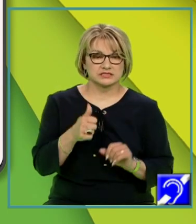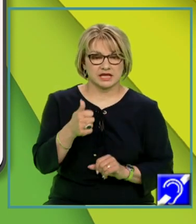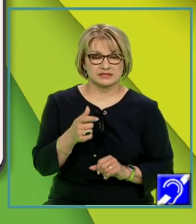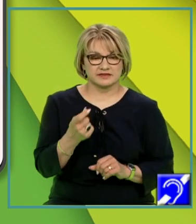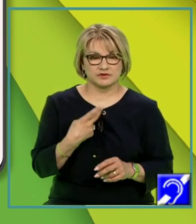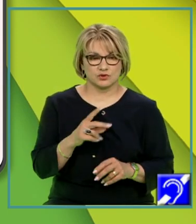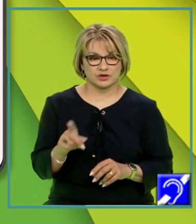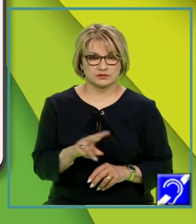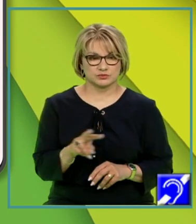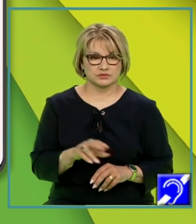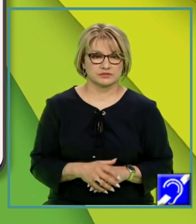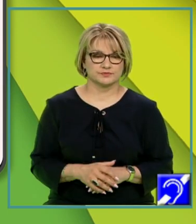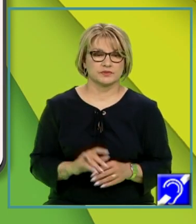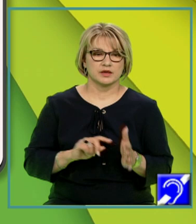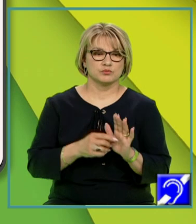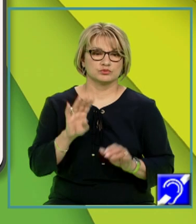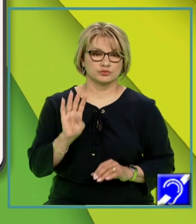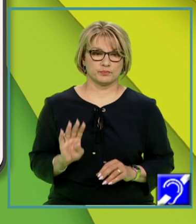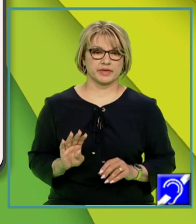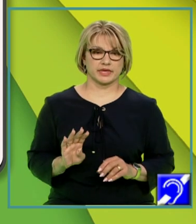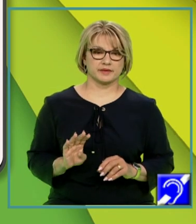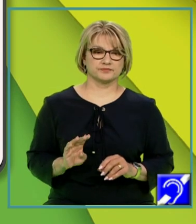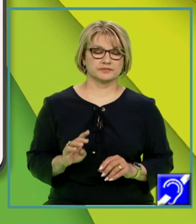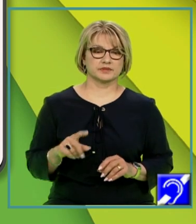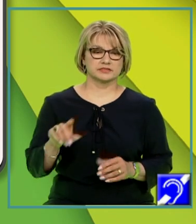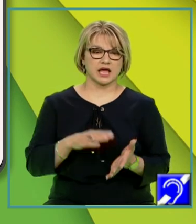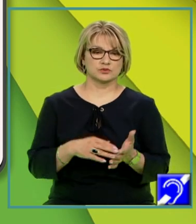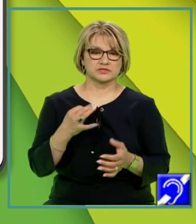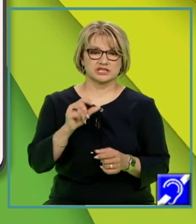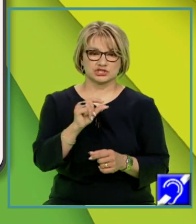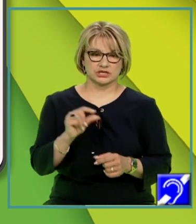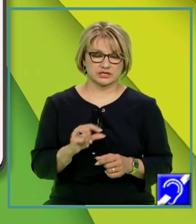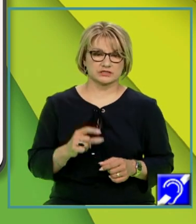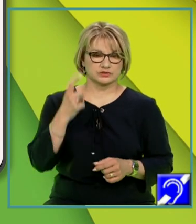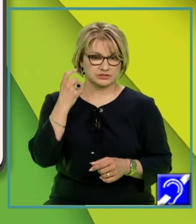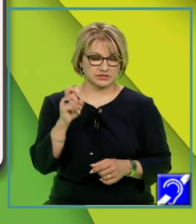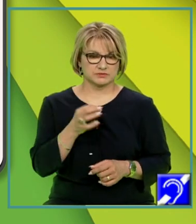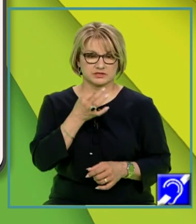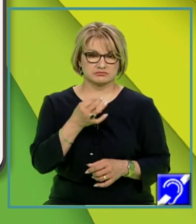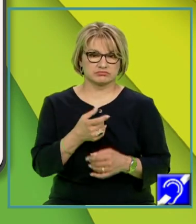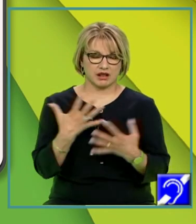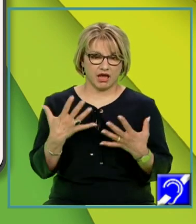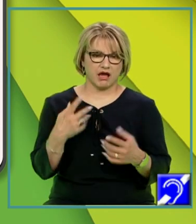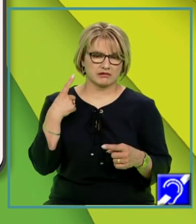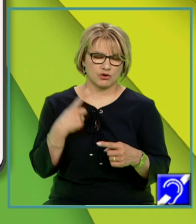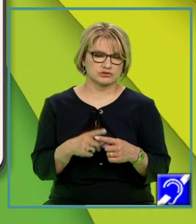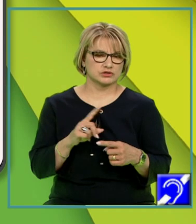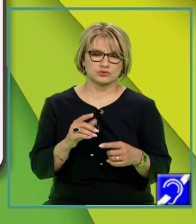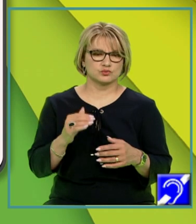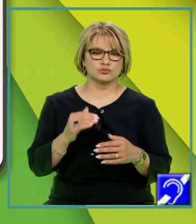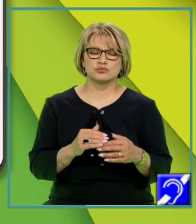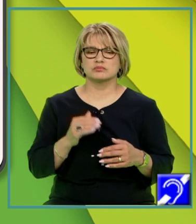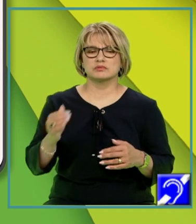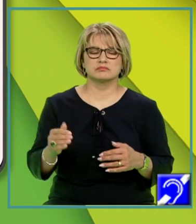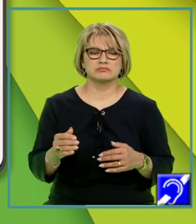punctul al doilea, la cerința B, argumentare în 10 rânduri, țineți minte, exprimați-vă clar, concis, nu depășiți limita de spațiu,